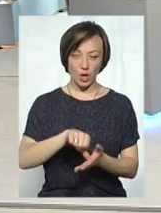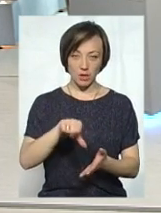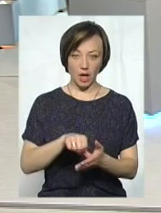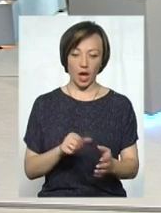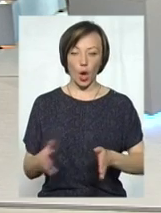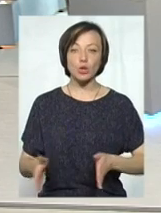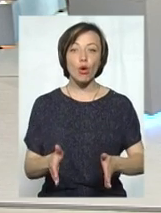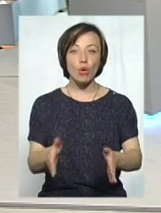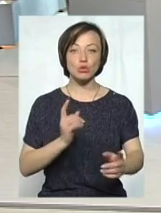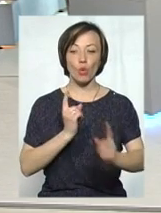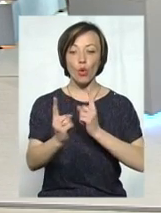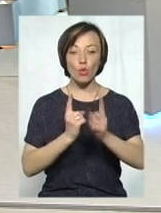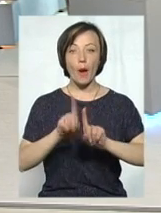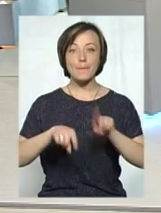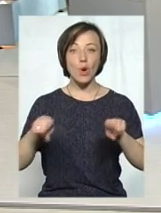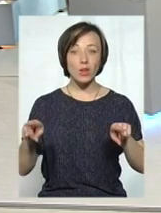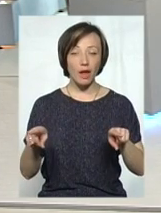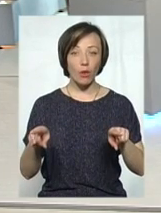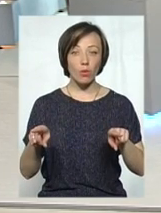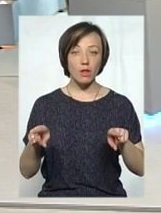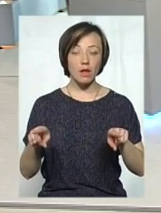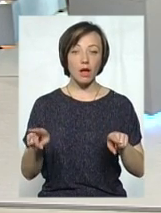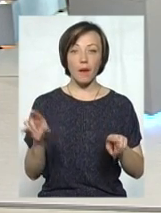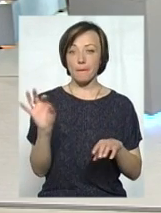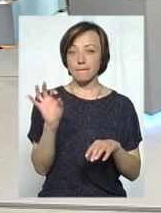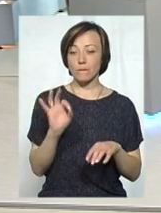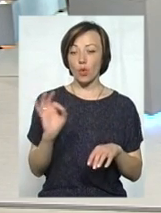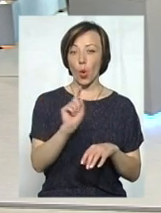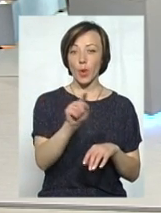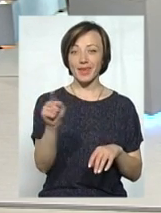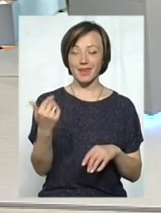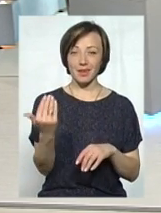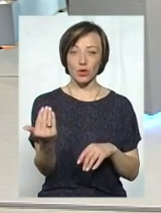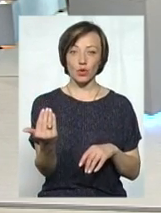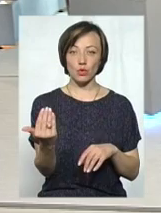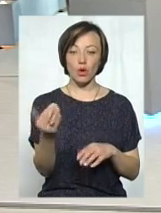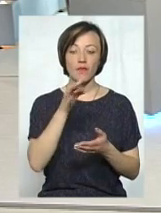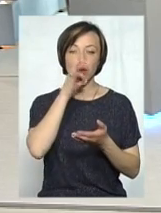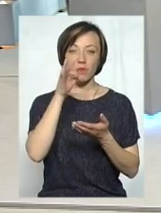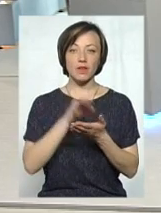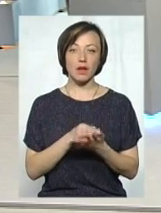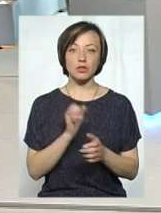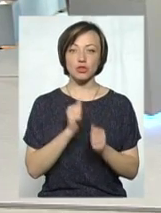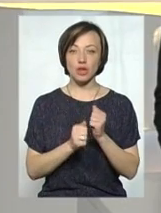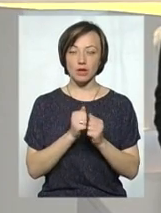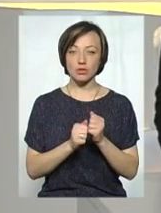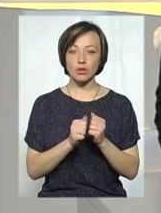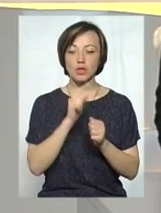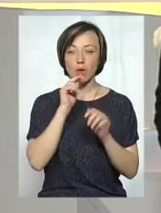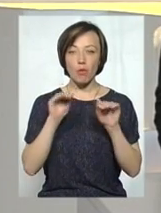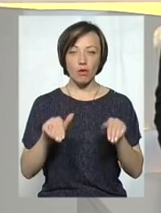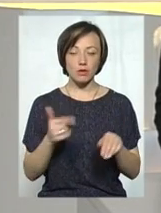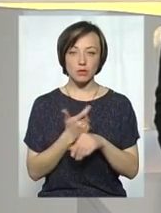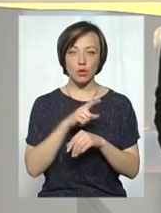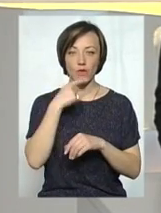дорожнього руху. І подеколи про їхню відповідальність дуже часто замовчують. І більше ми